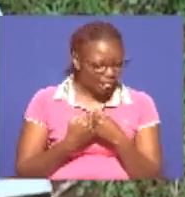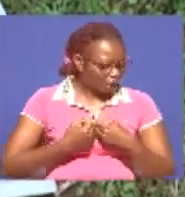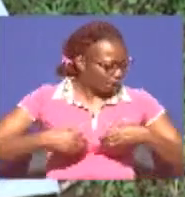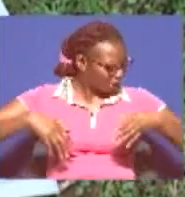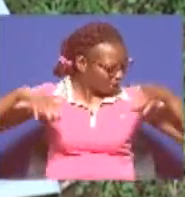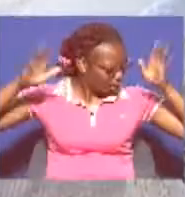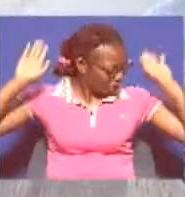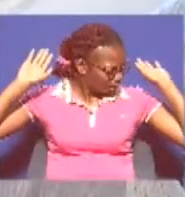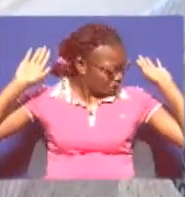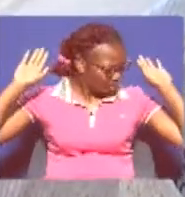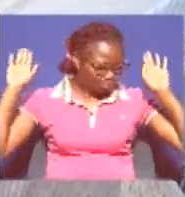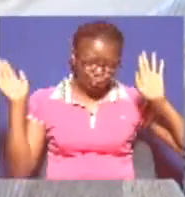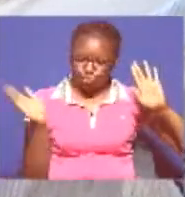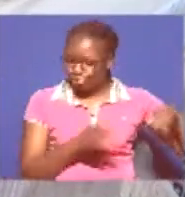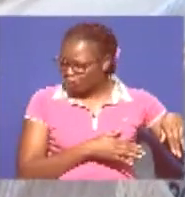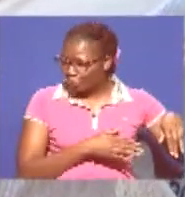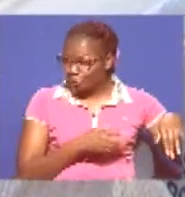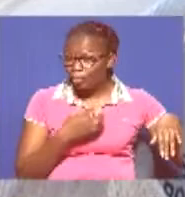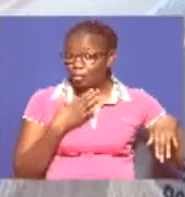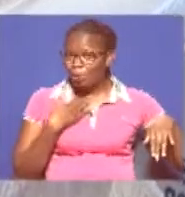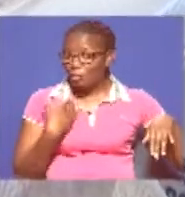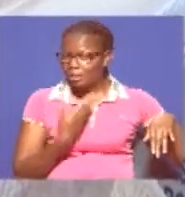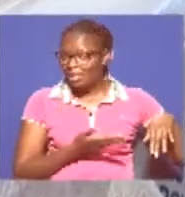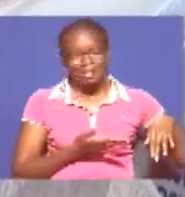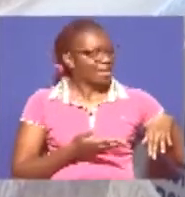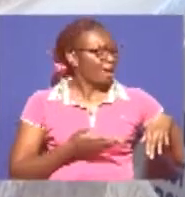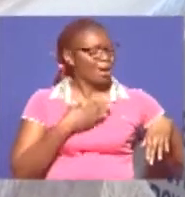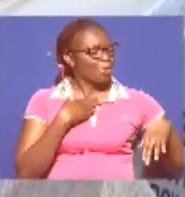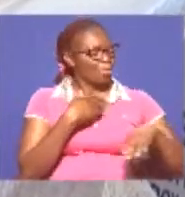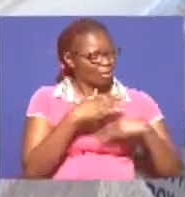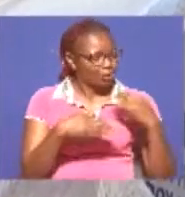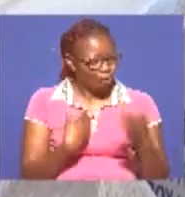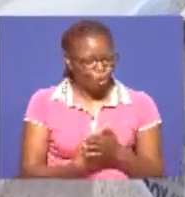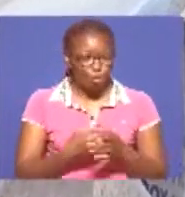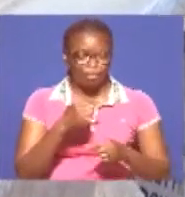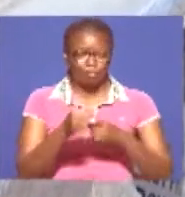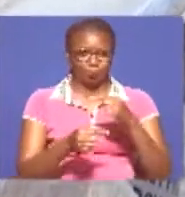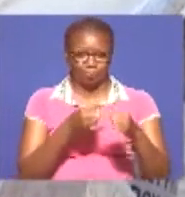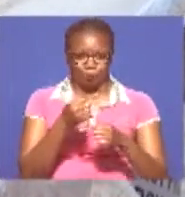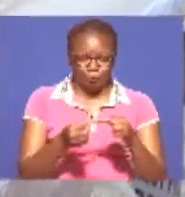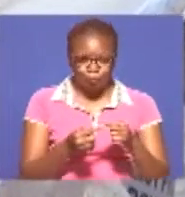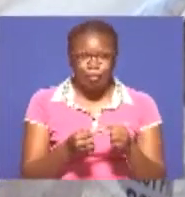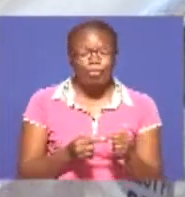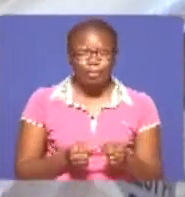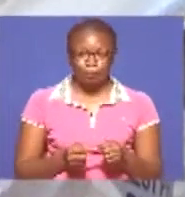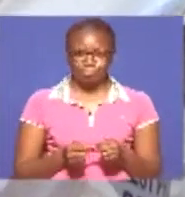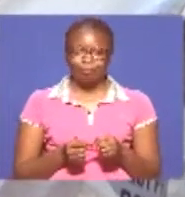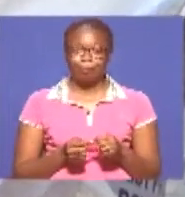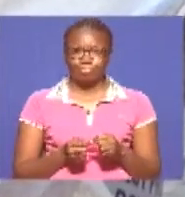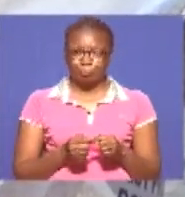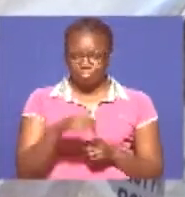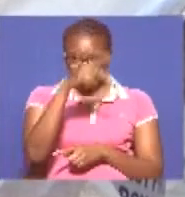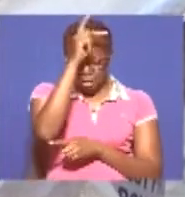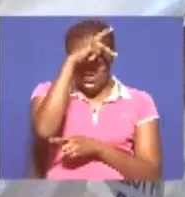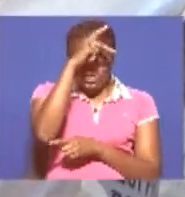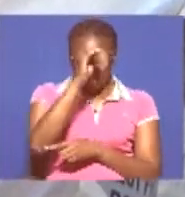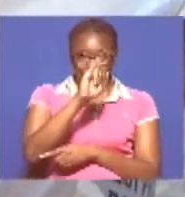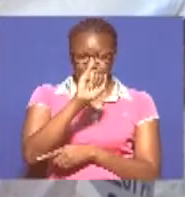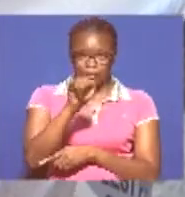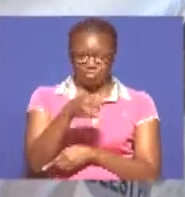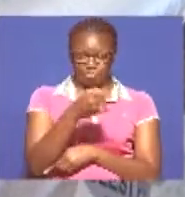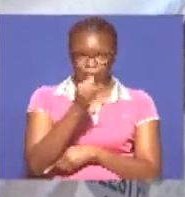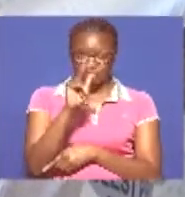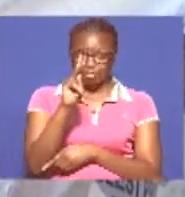toroka hii kazi Dr. Rikagima ni mtafiti na mkufunzi katika chuo cha J-Quart Nae, baada ya kutazama